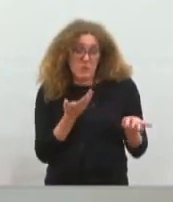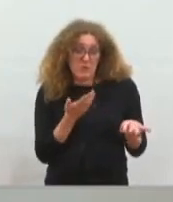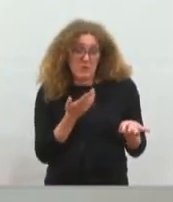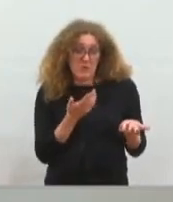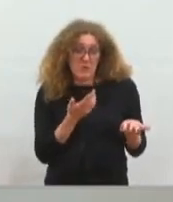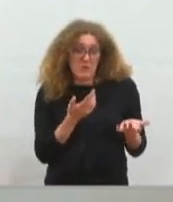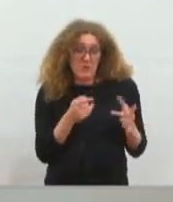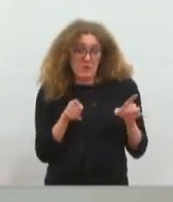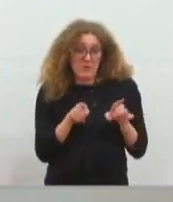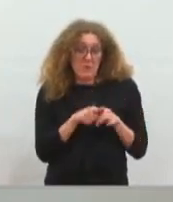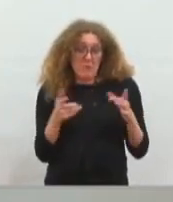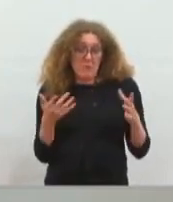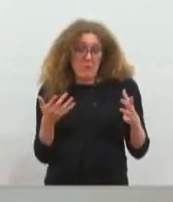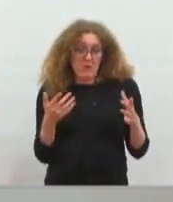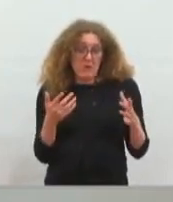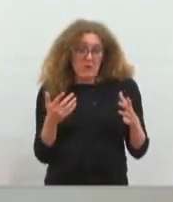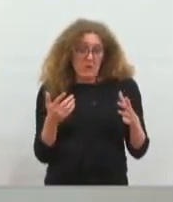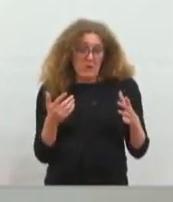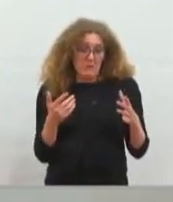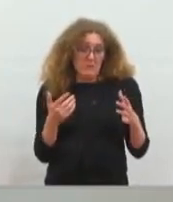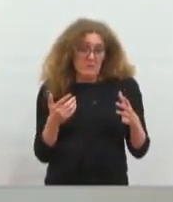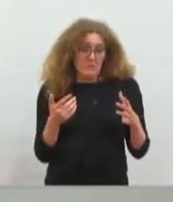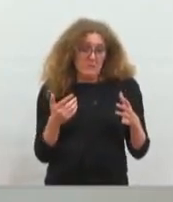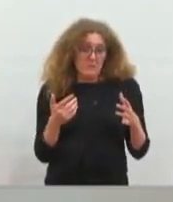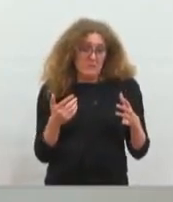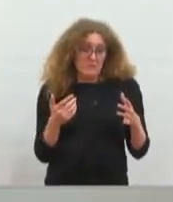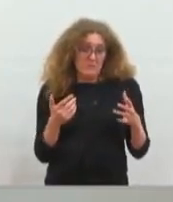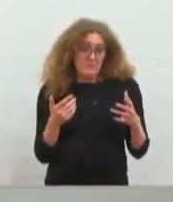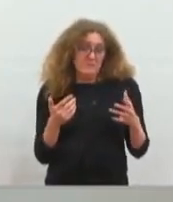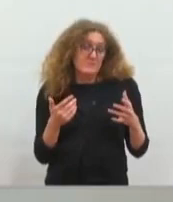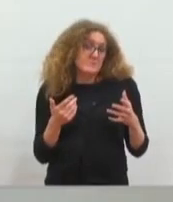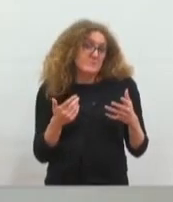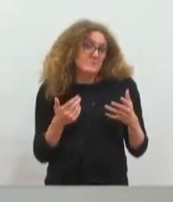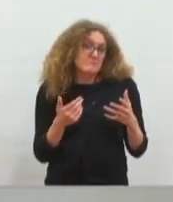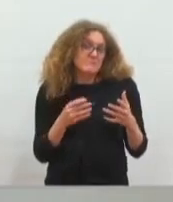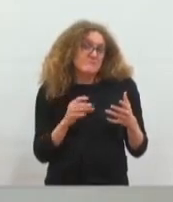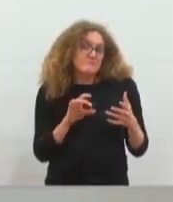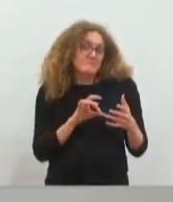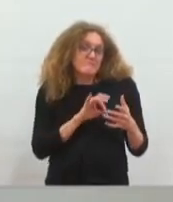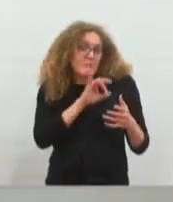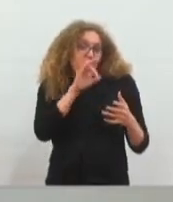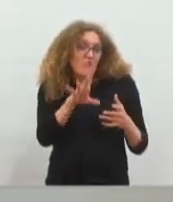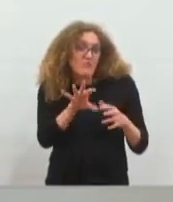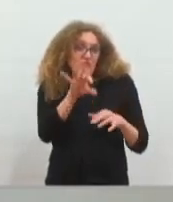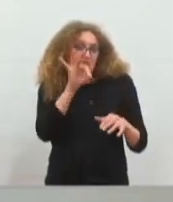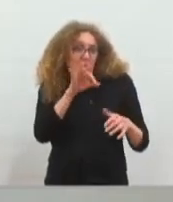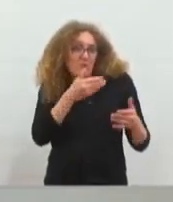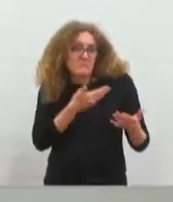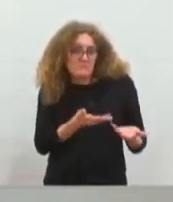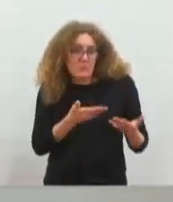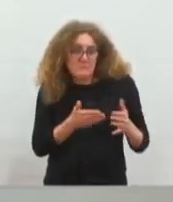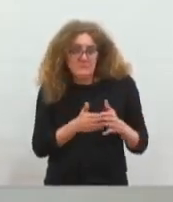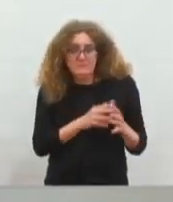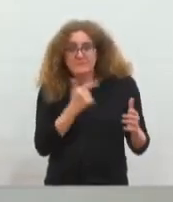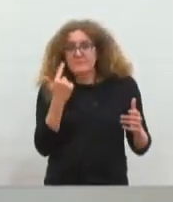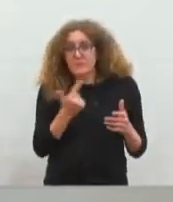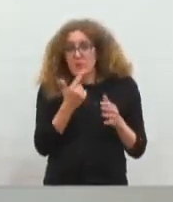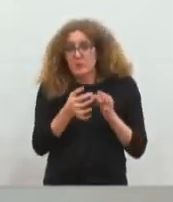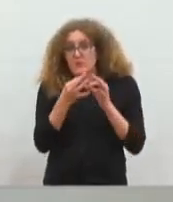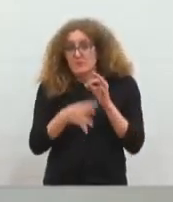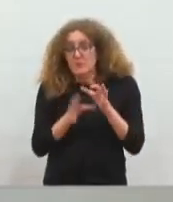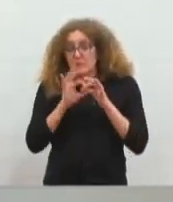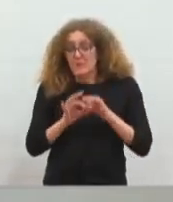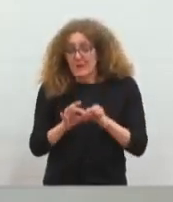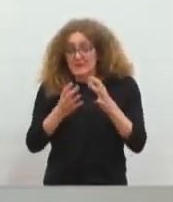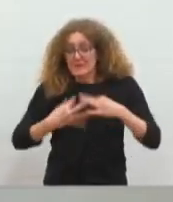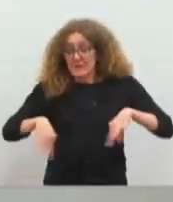camoufler un peu un refus de choisir sur le fond. La deuxième solution, elle est liée à notre territoire et on a essayé